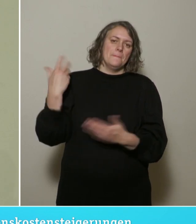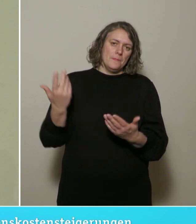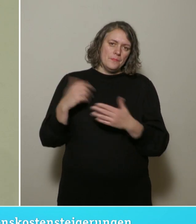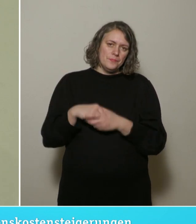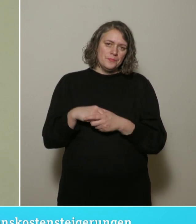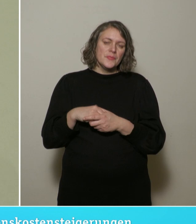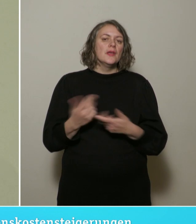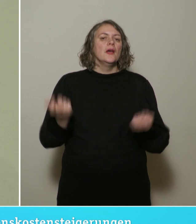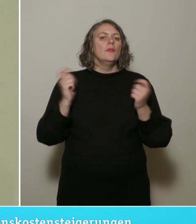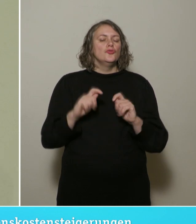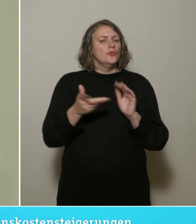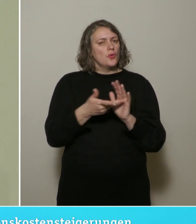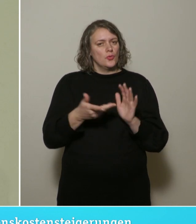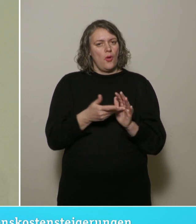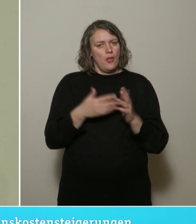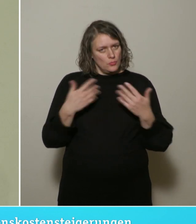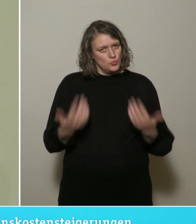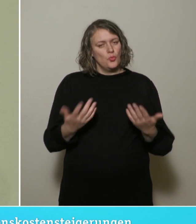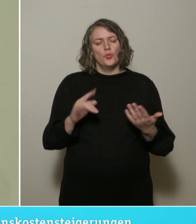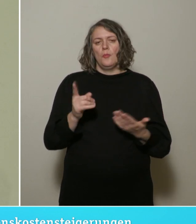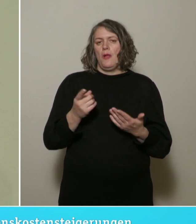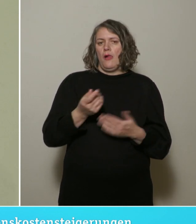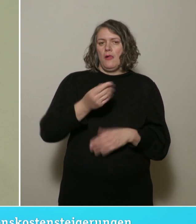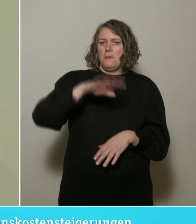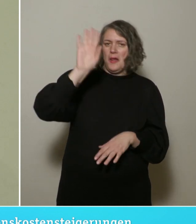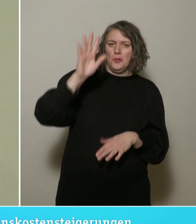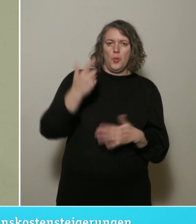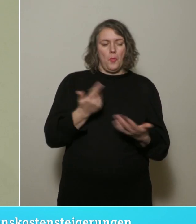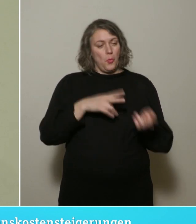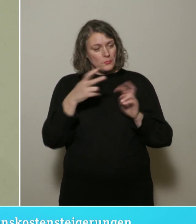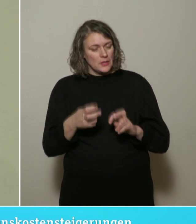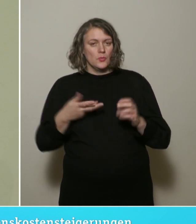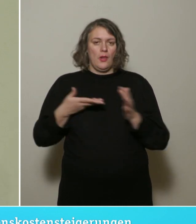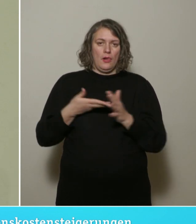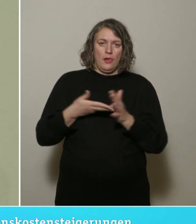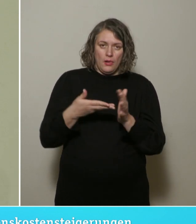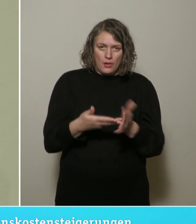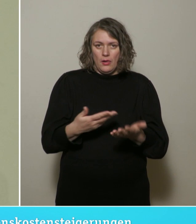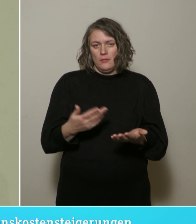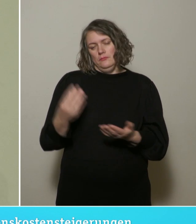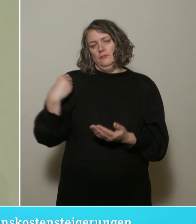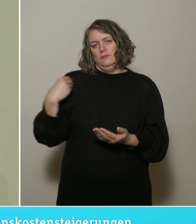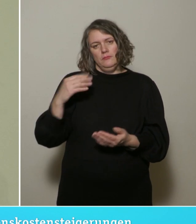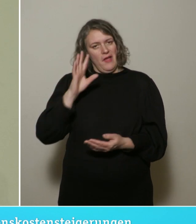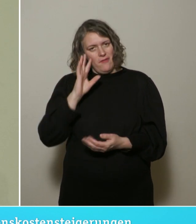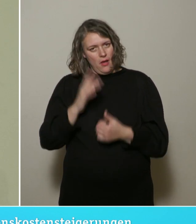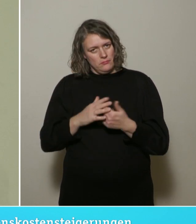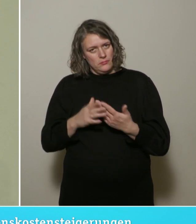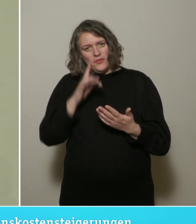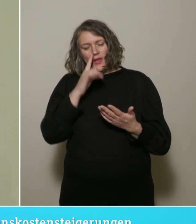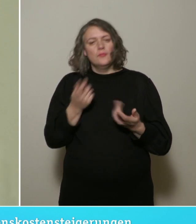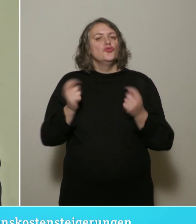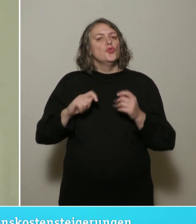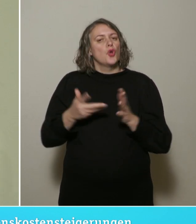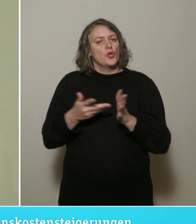erfolgen dann Meldungen zur Umsetzung oder gegebenenfalls auch zu Verzögerungen in der Umsetzung von Beschlüssen oder Teilen der Beschlüssen.